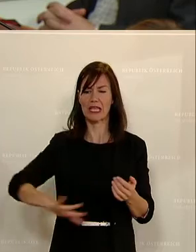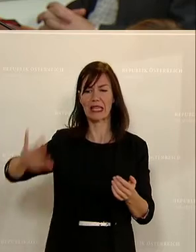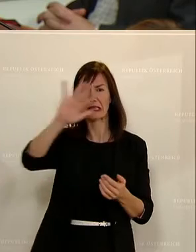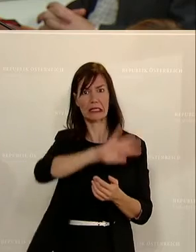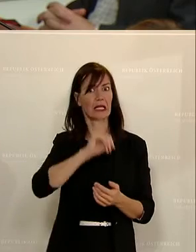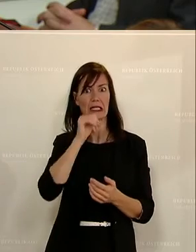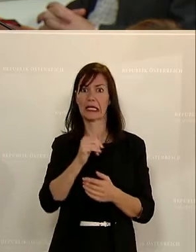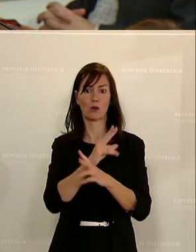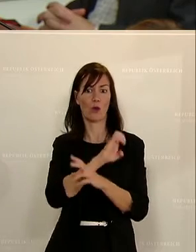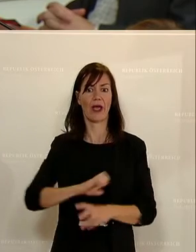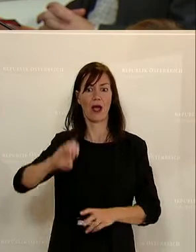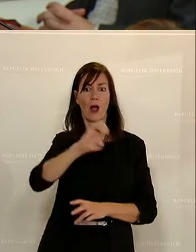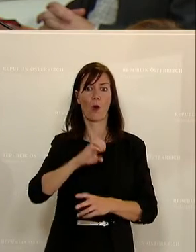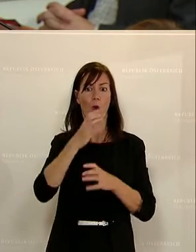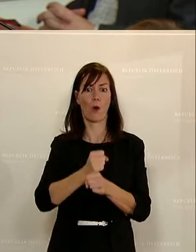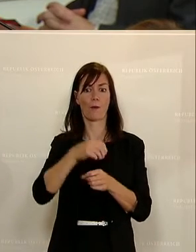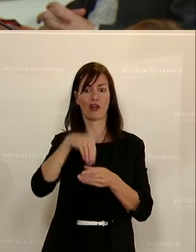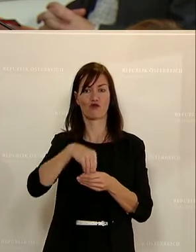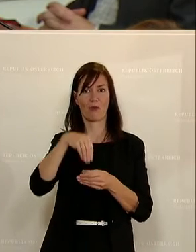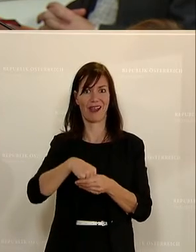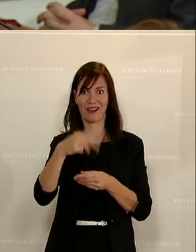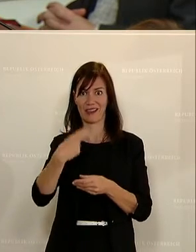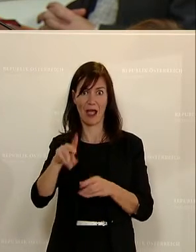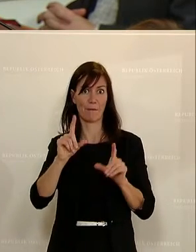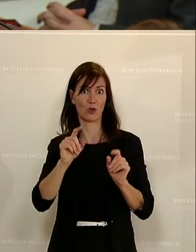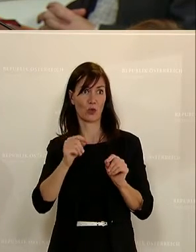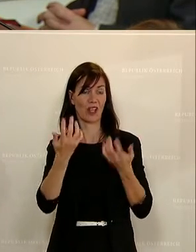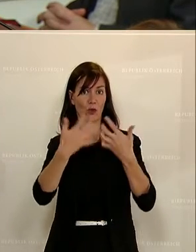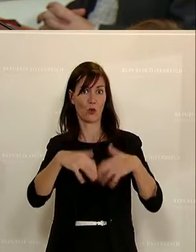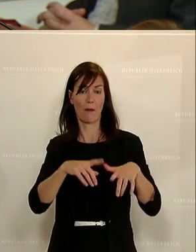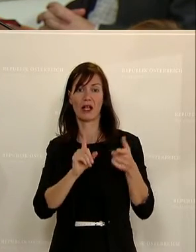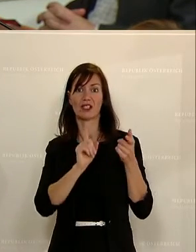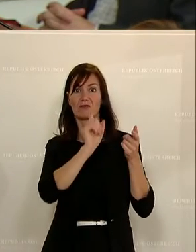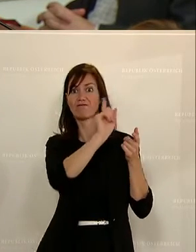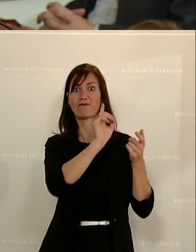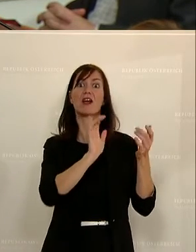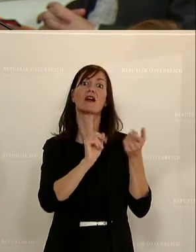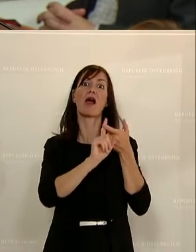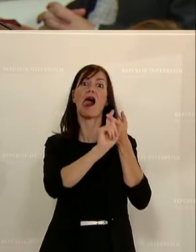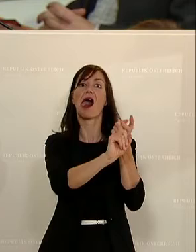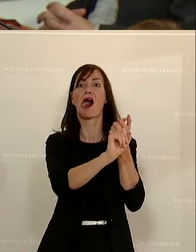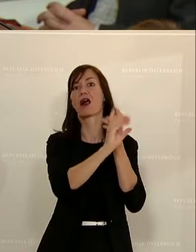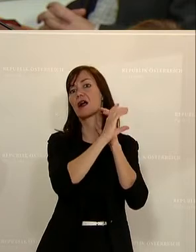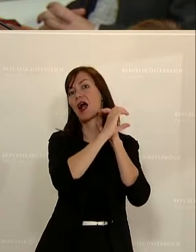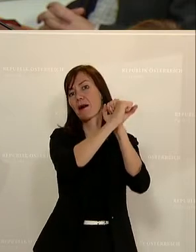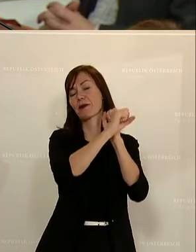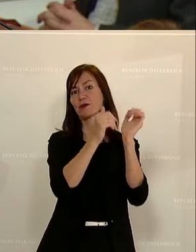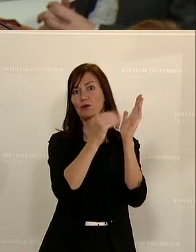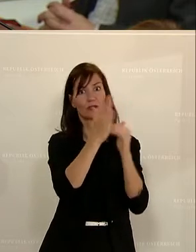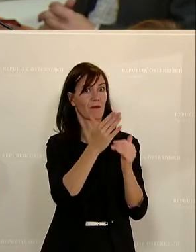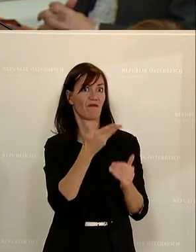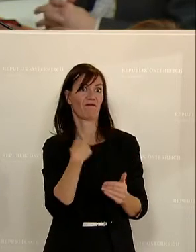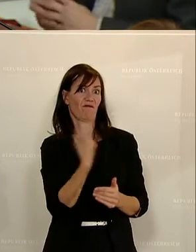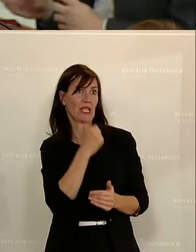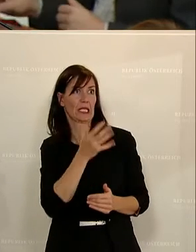Europa. Wir begeben uns dadurch in eine Abhängigkeit durch Systeme, auf die wir keinen Zugriff haben. Es wird also an uns